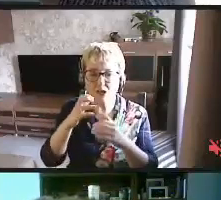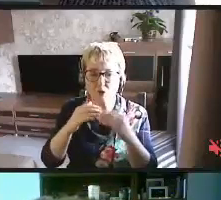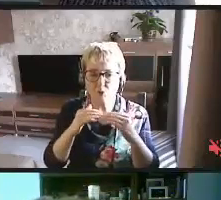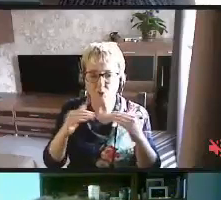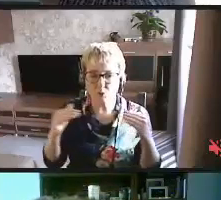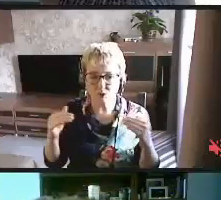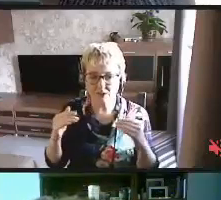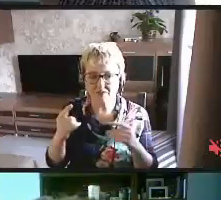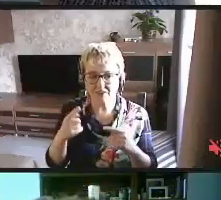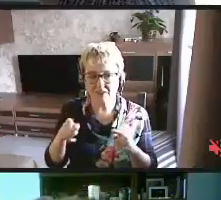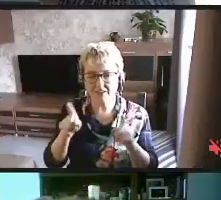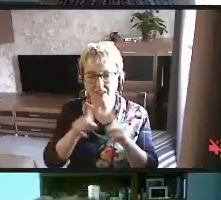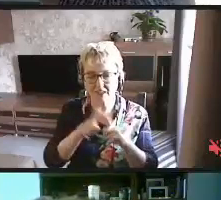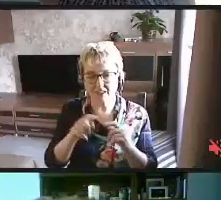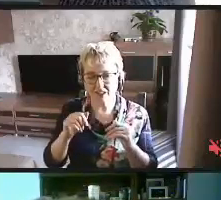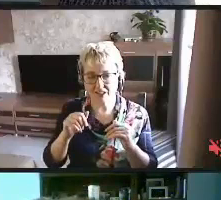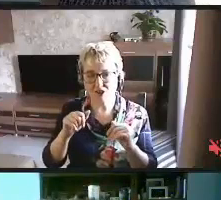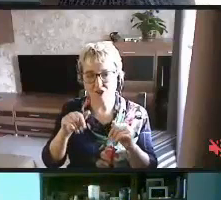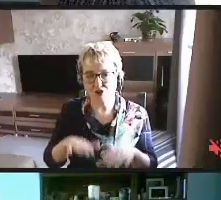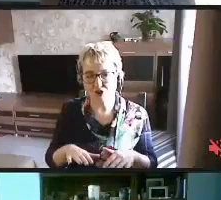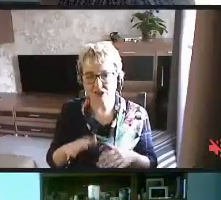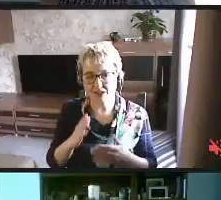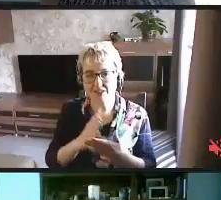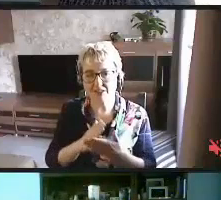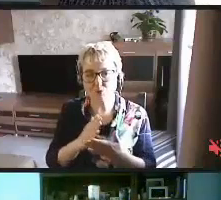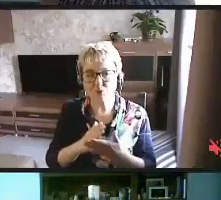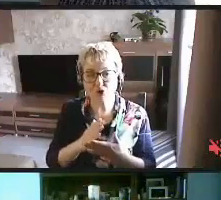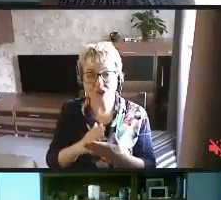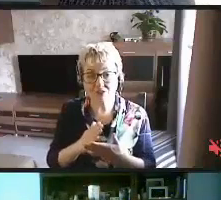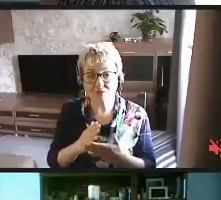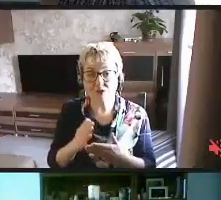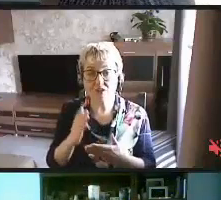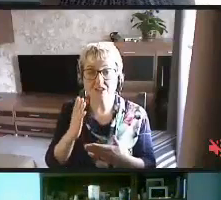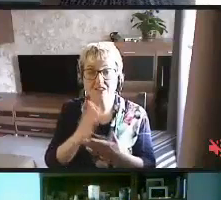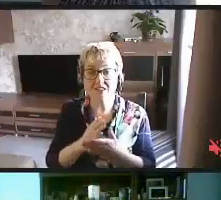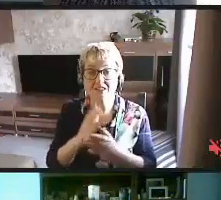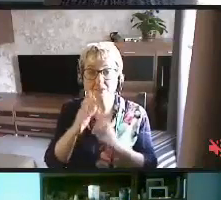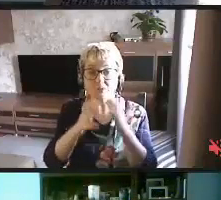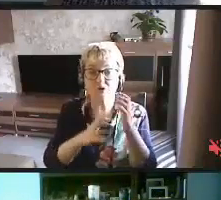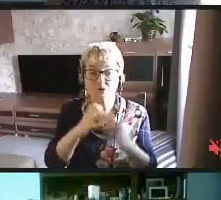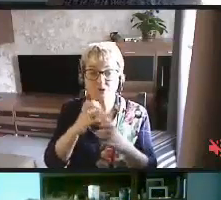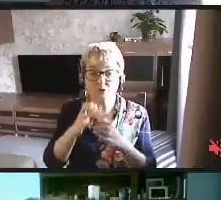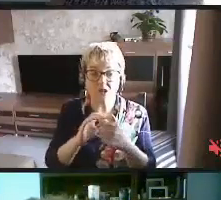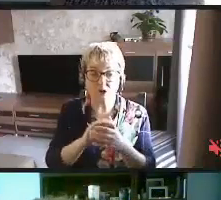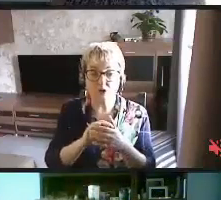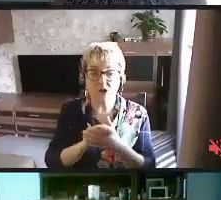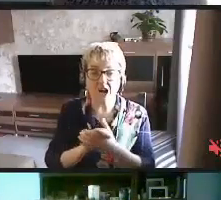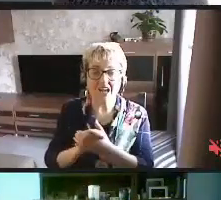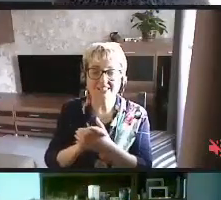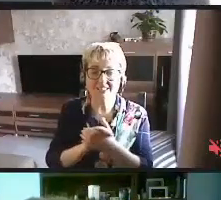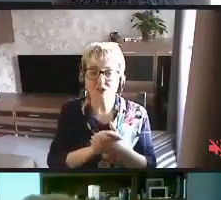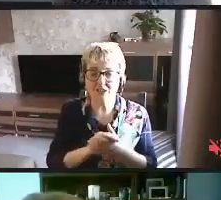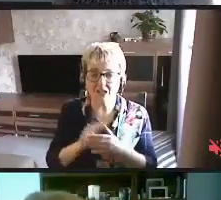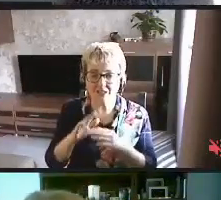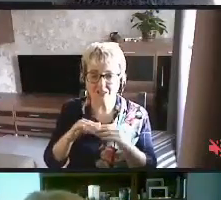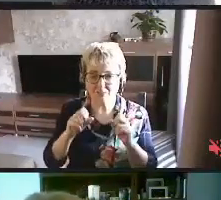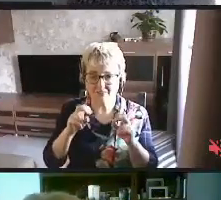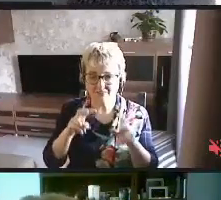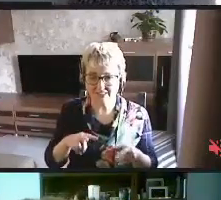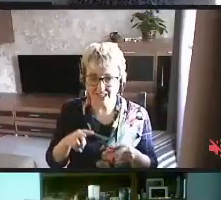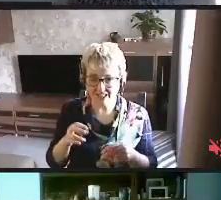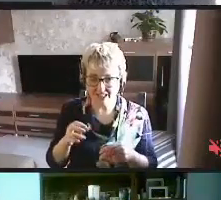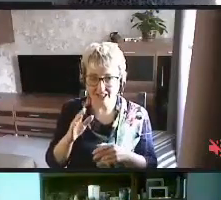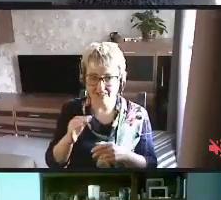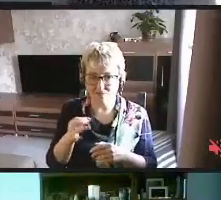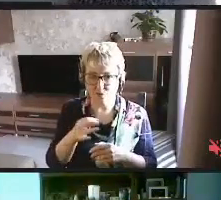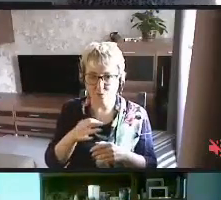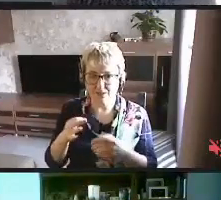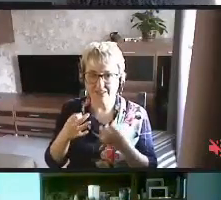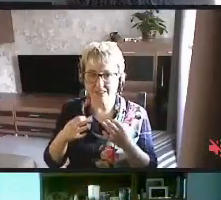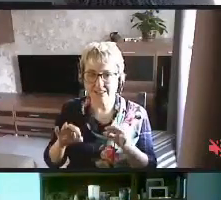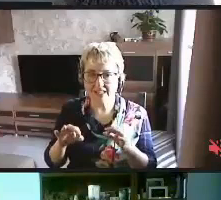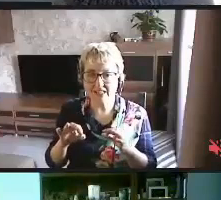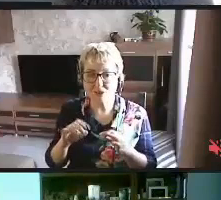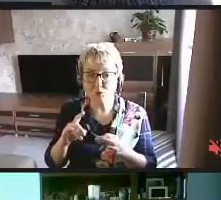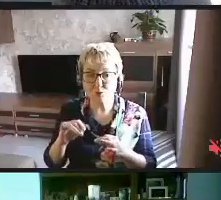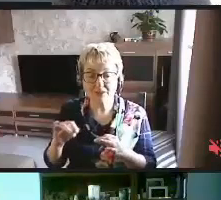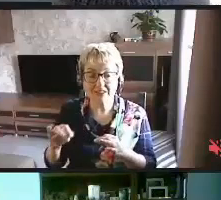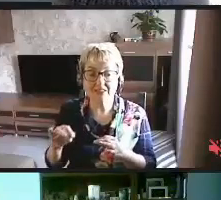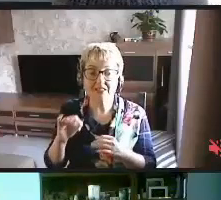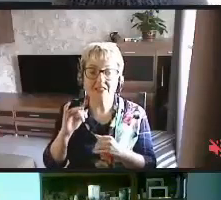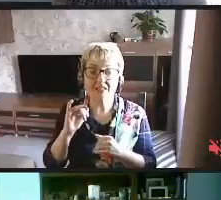такие решения существуют. Есть международная ассоциация профессионалов в области доступности.